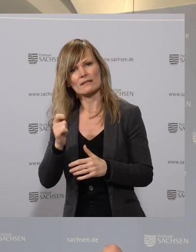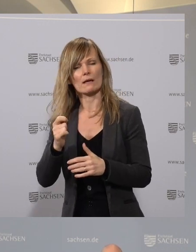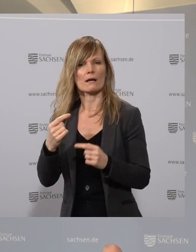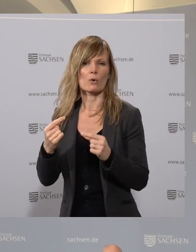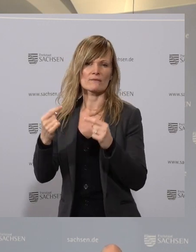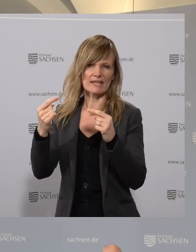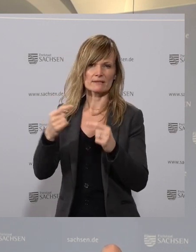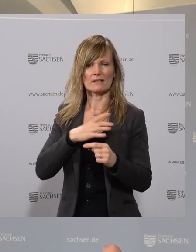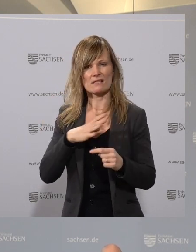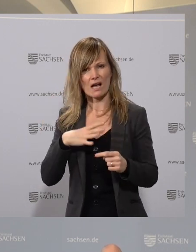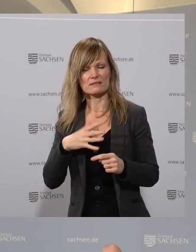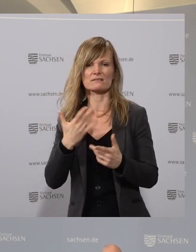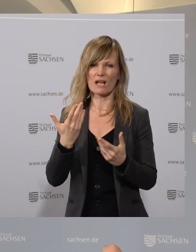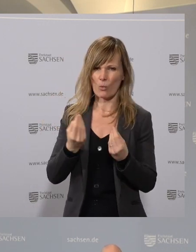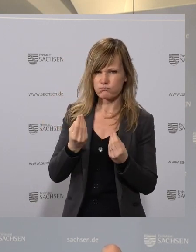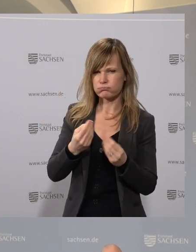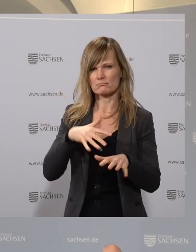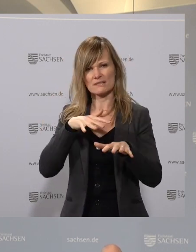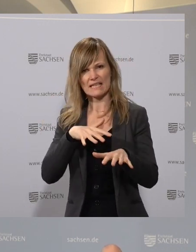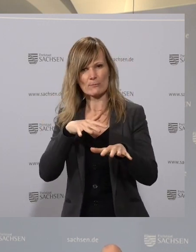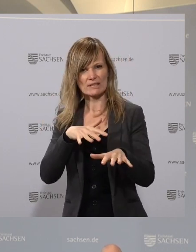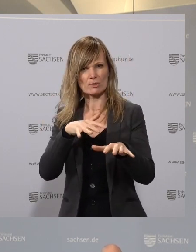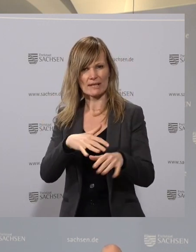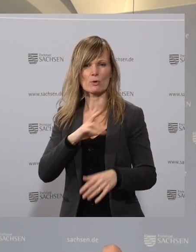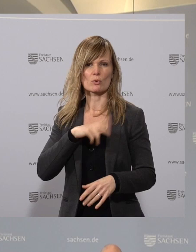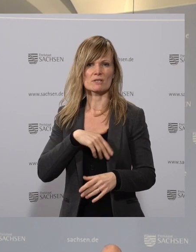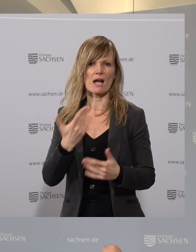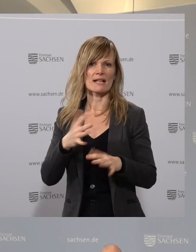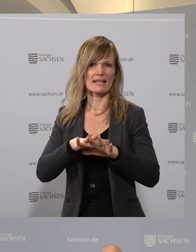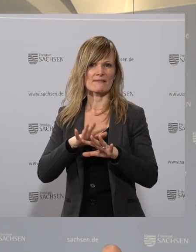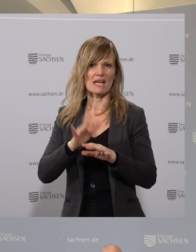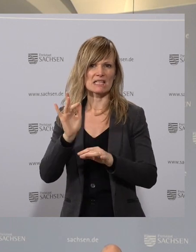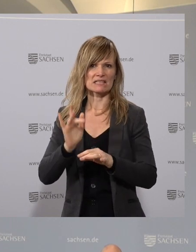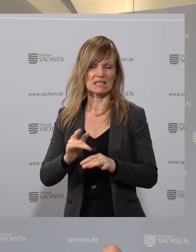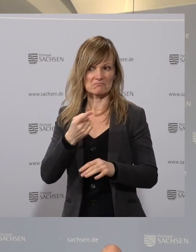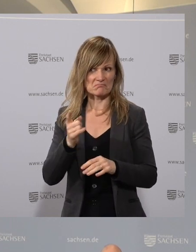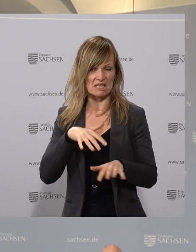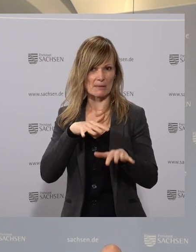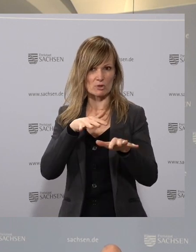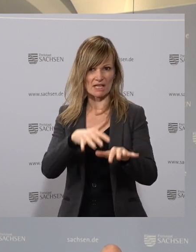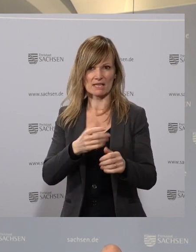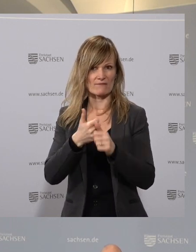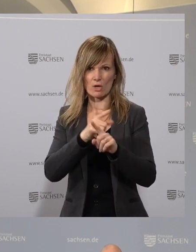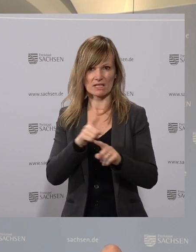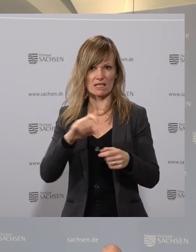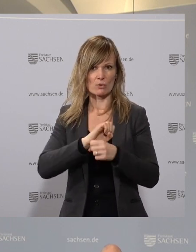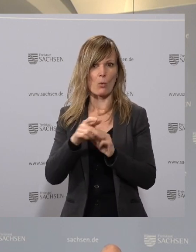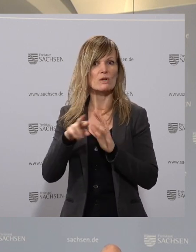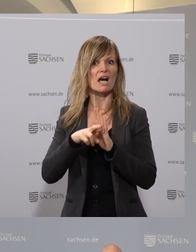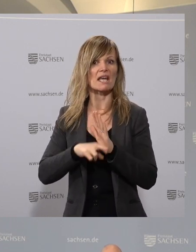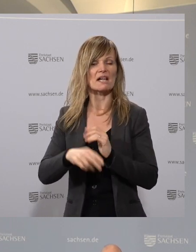gehen auf die Straße demonstrieren. In sozialen Medien gibt es Kritik, dass einige der Demonstranten sich nicht an Corona-Regeln halten würden.